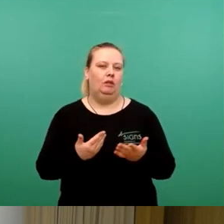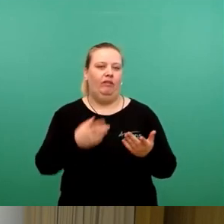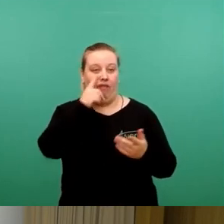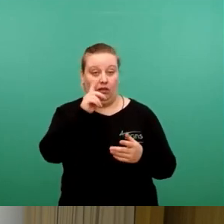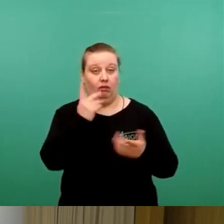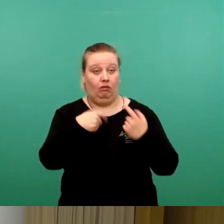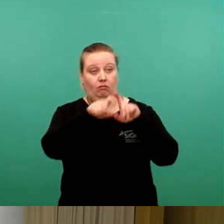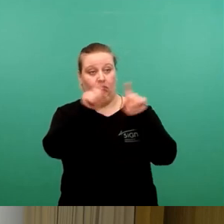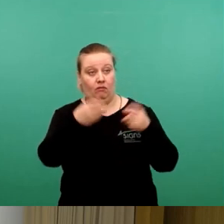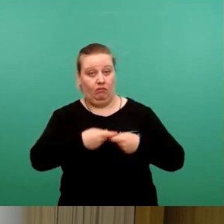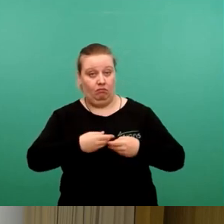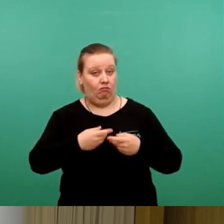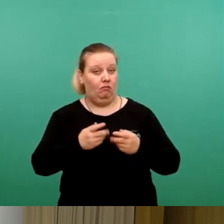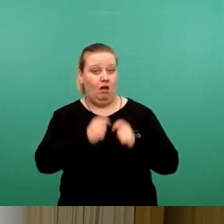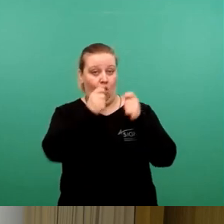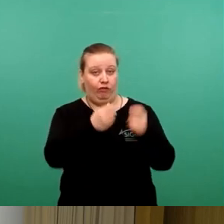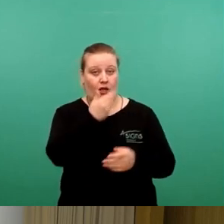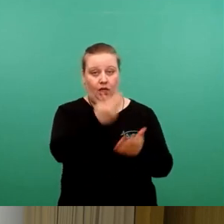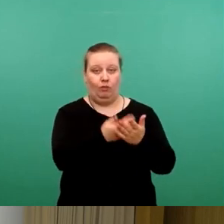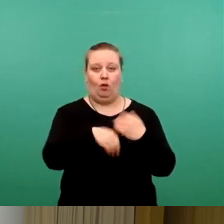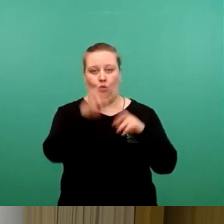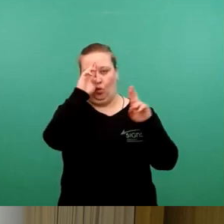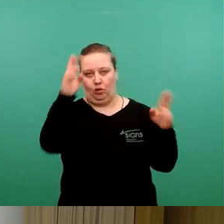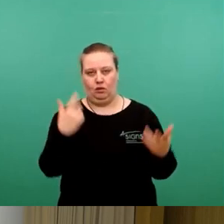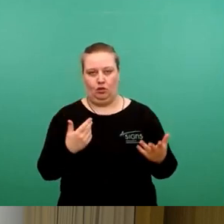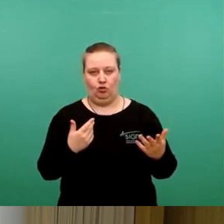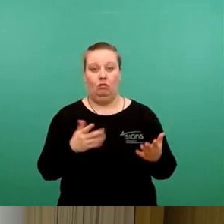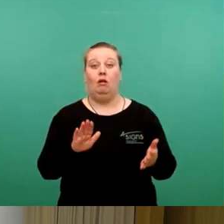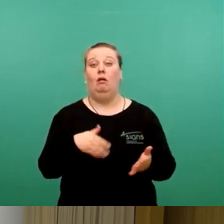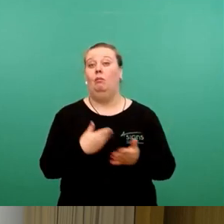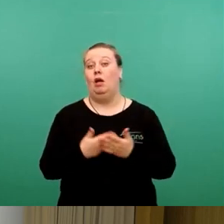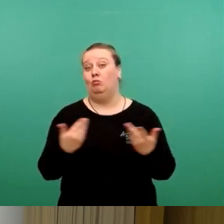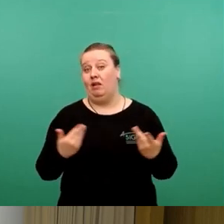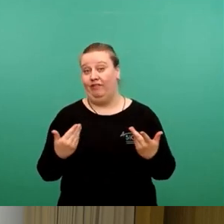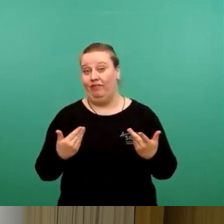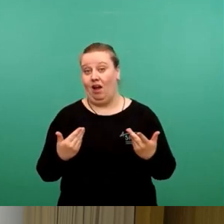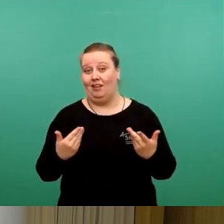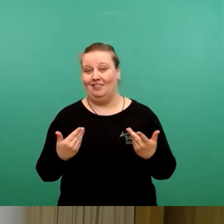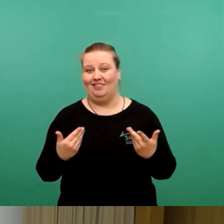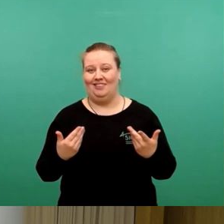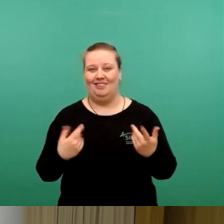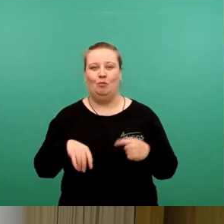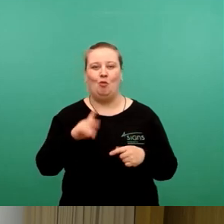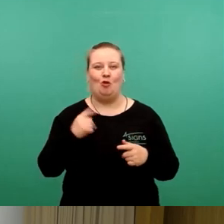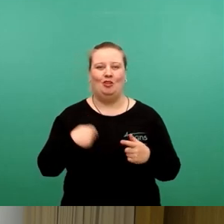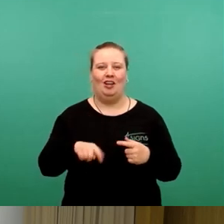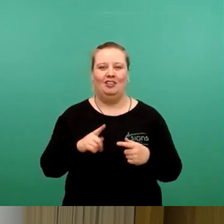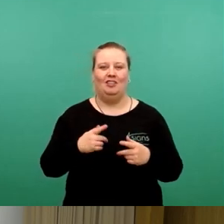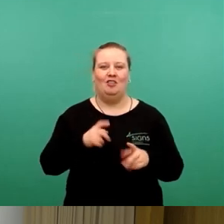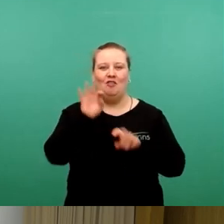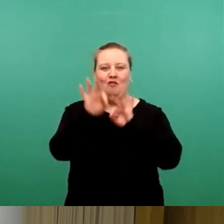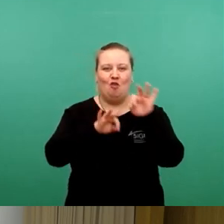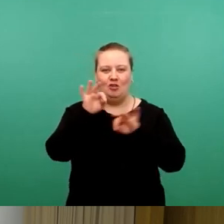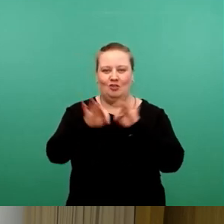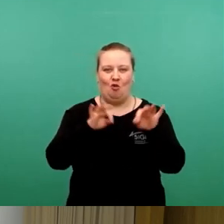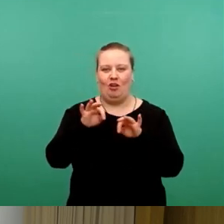Frage ebenfalls berücksichtigt. Ein Beispiel dafür ist die unterschwellen Konzessionen für die Versorgung der